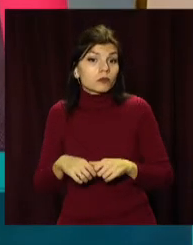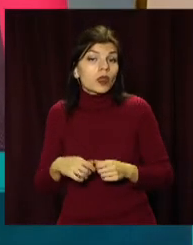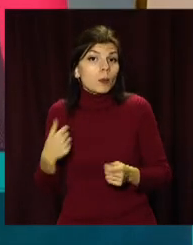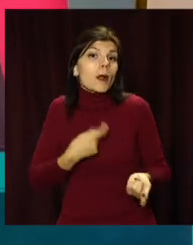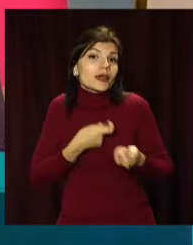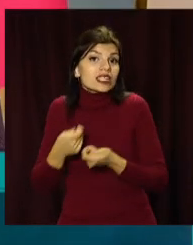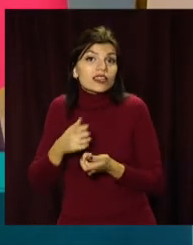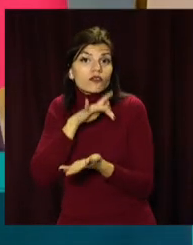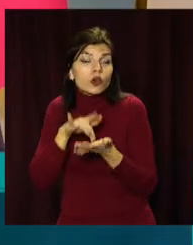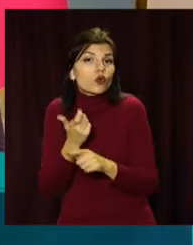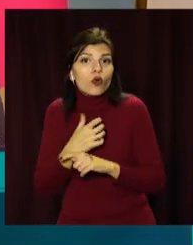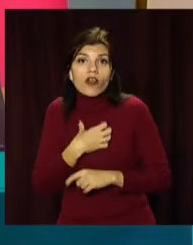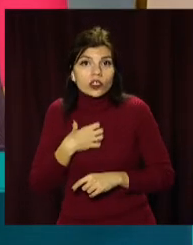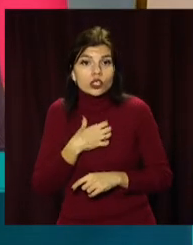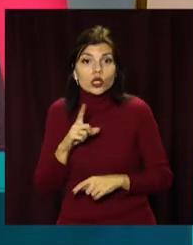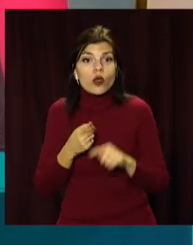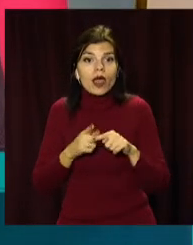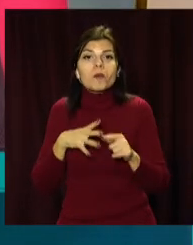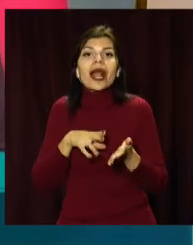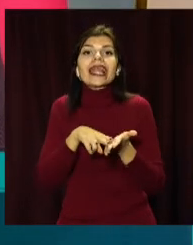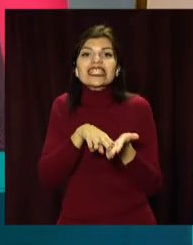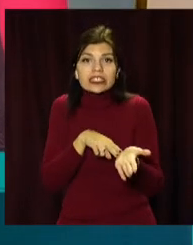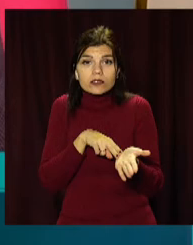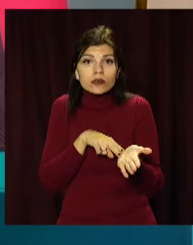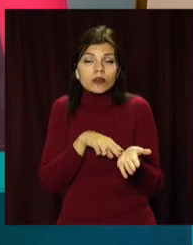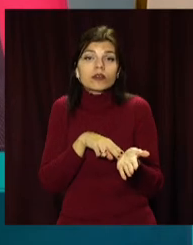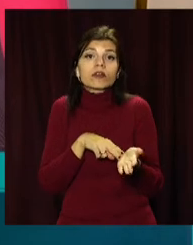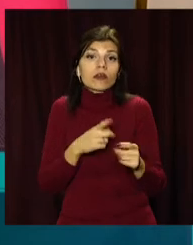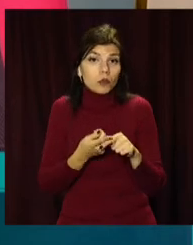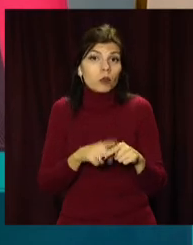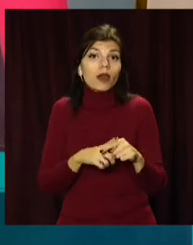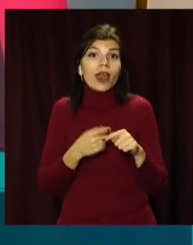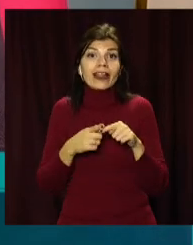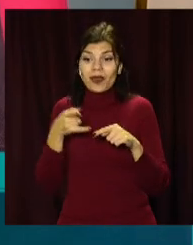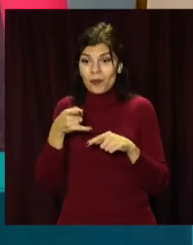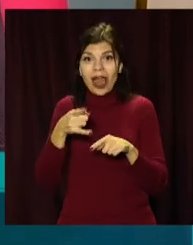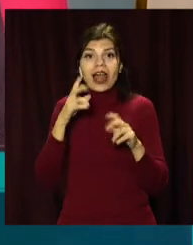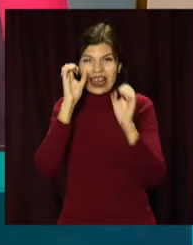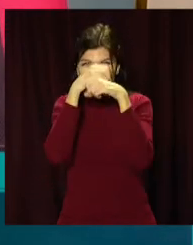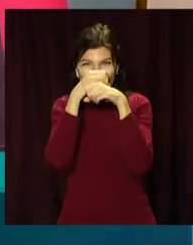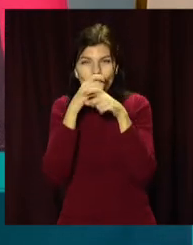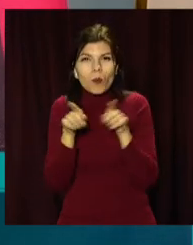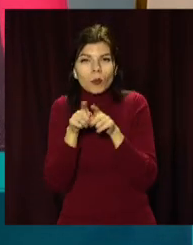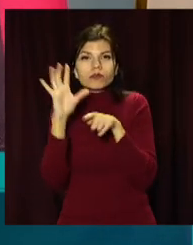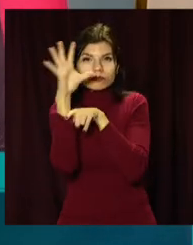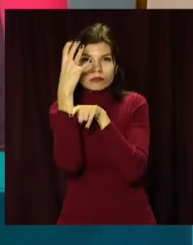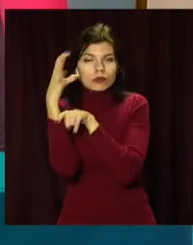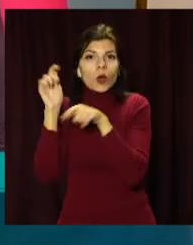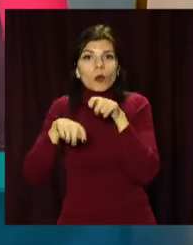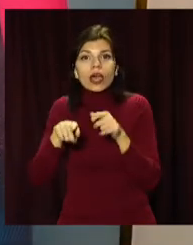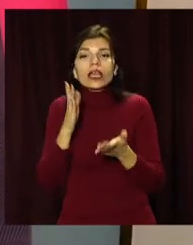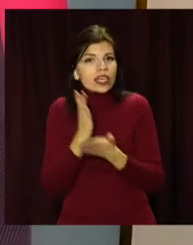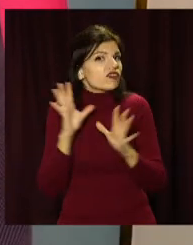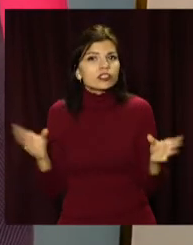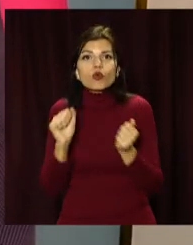місто, дуже важливо, щоб це була ліцензована. тому ця передвижна лабораторія має всі сертифікати. І це